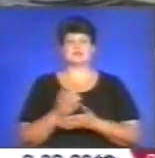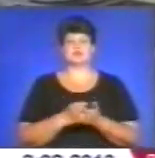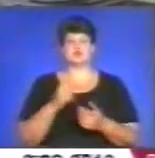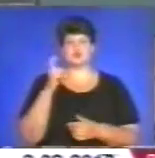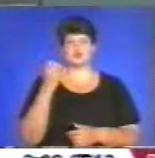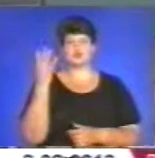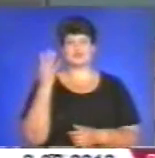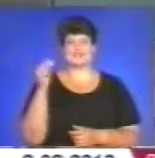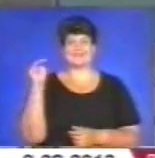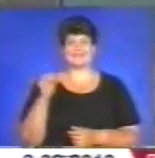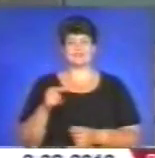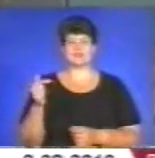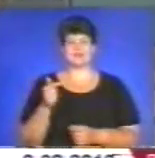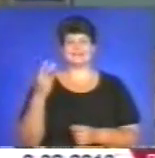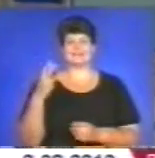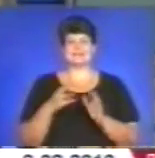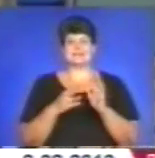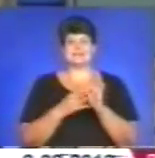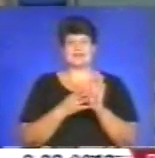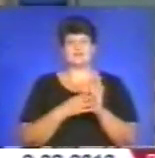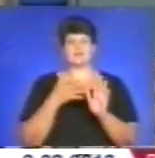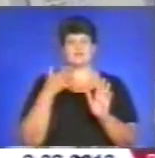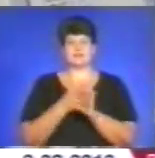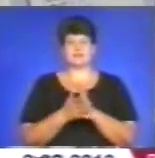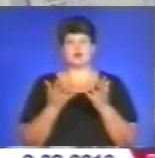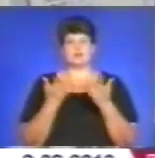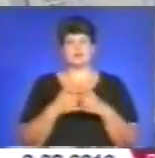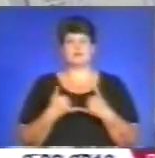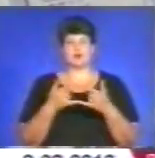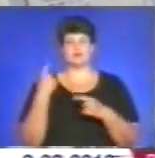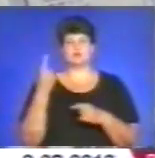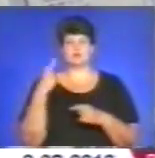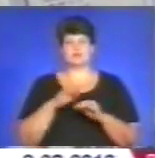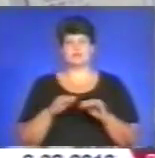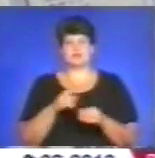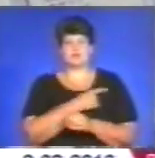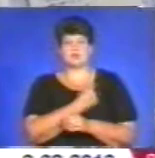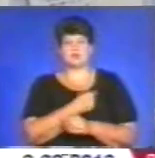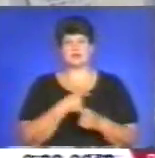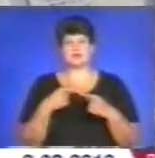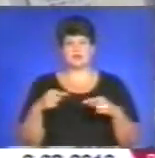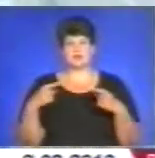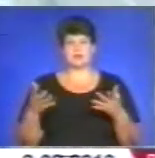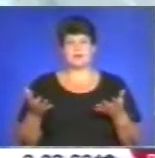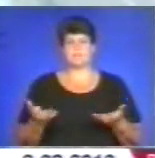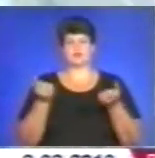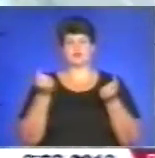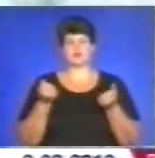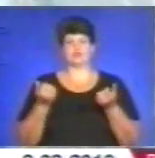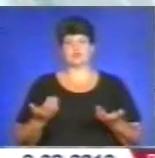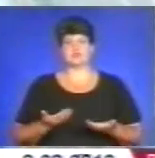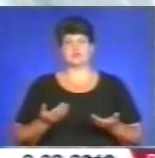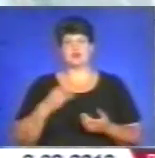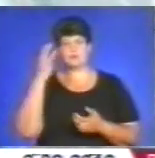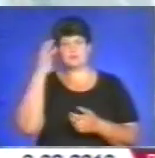тисячі гривень. 39 з них витратили на обладнання для обласної дитячої лікарні. Решту – на порятунок життів у Хмельницькому